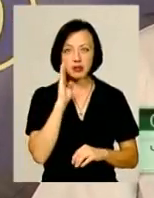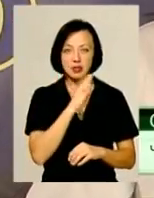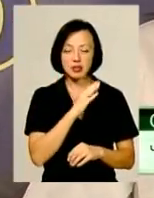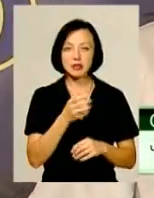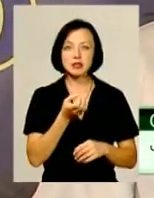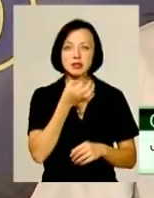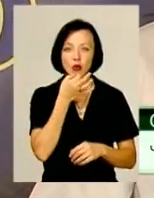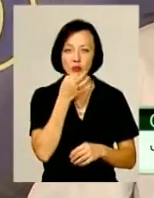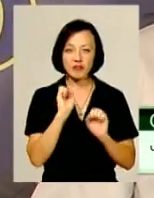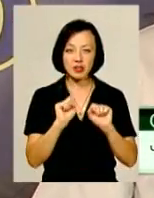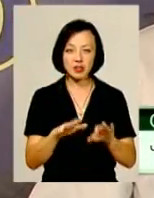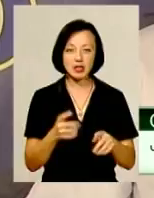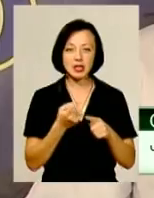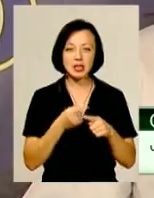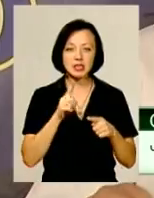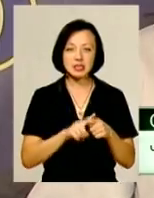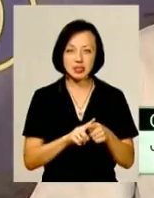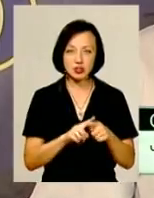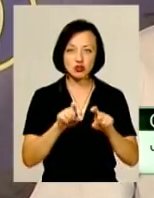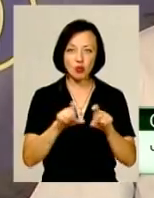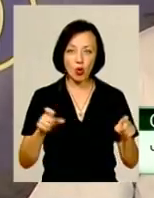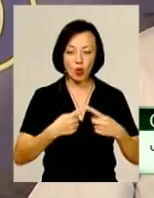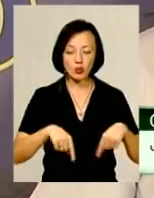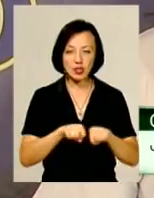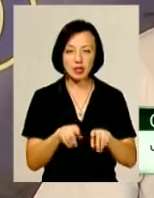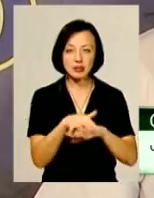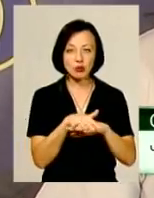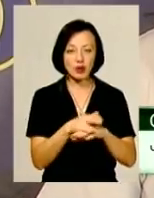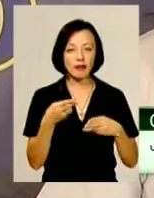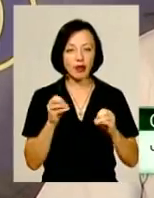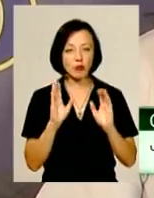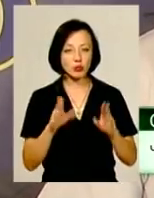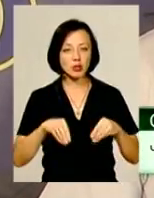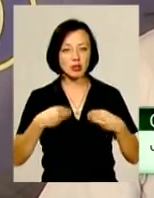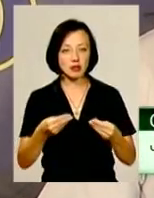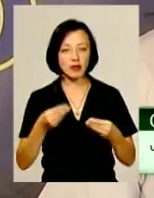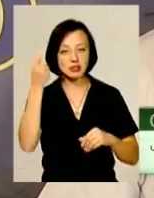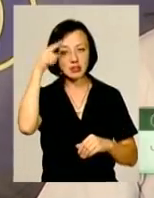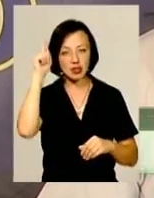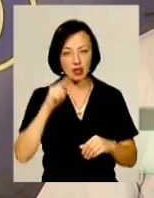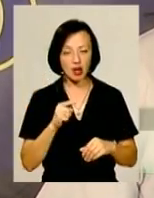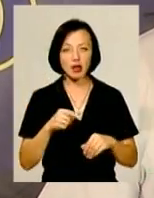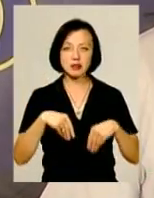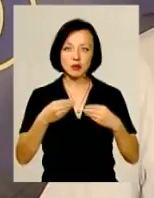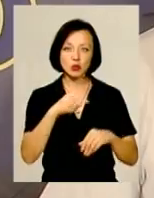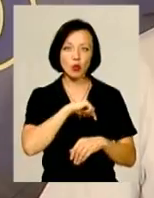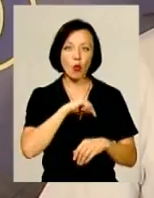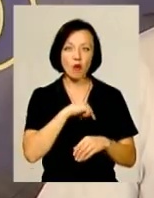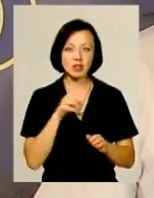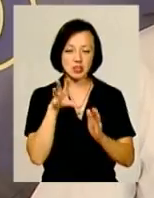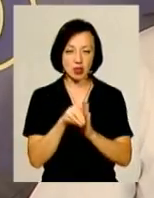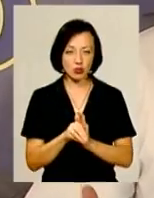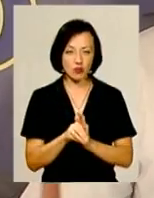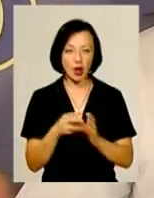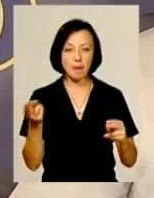дітей в ті школи, в ті гуртки, в те середовище, де буде не просто надаватися знання, а буде надаватися духовна складова,